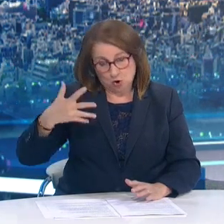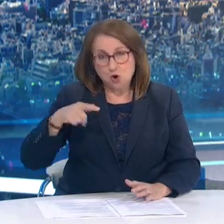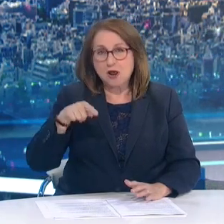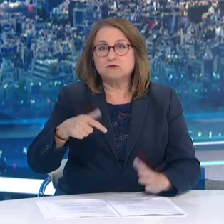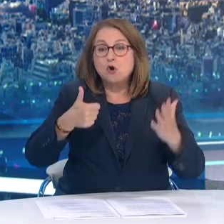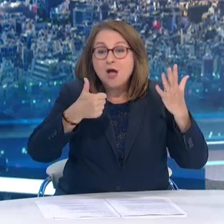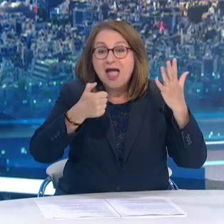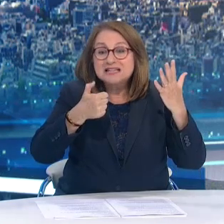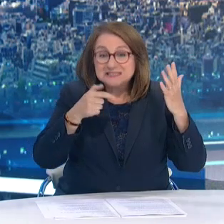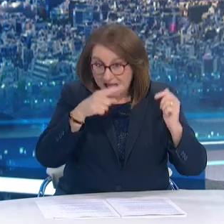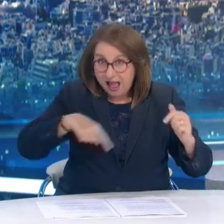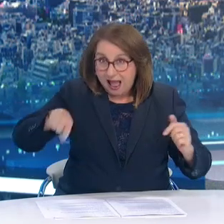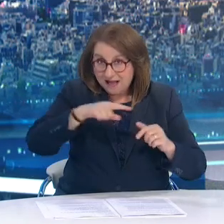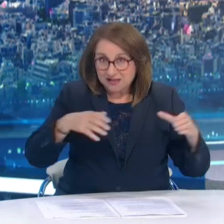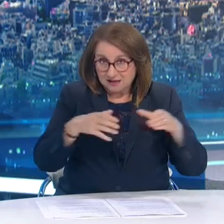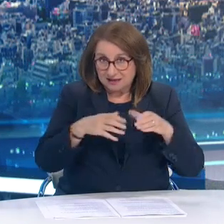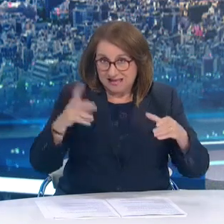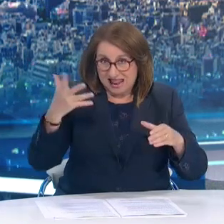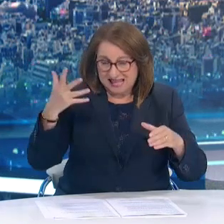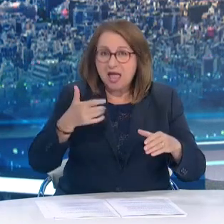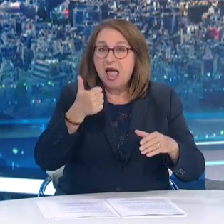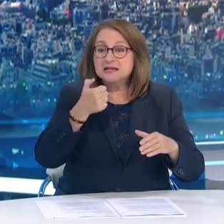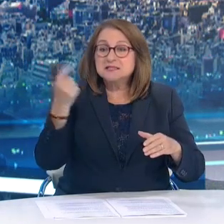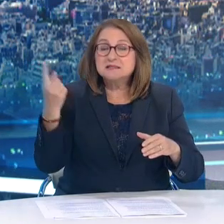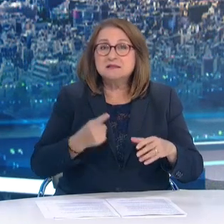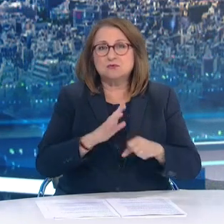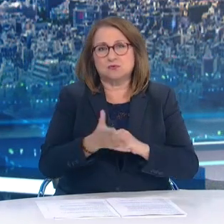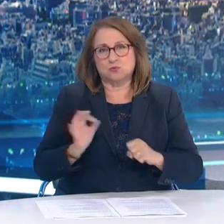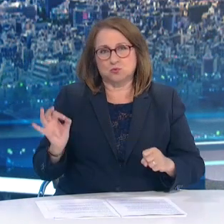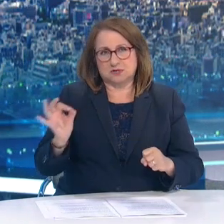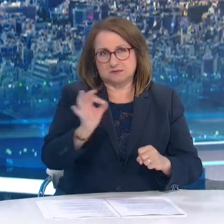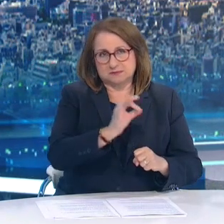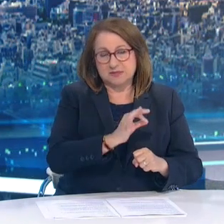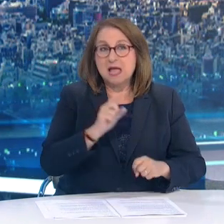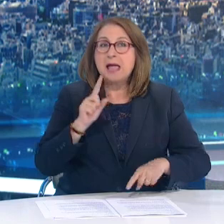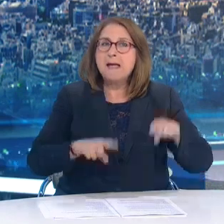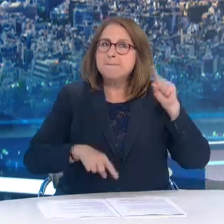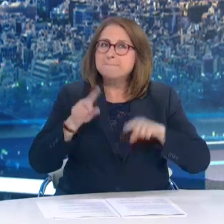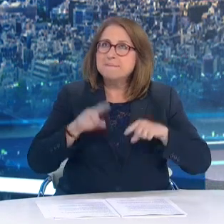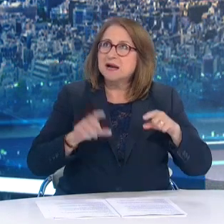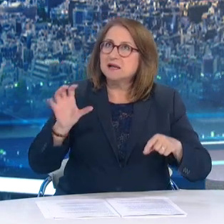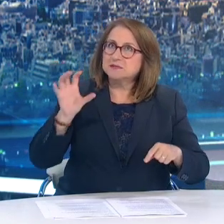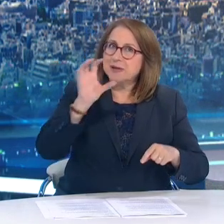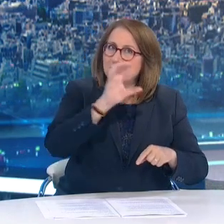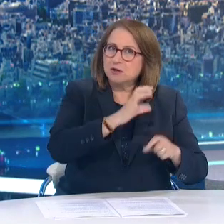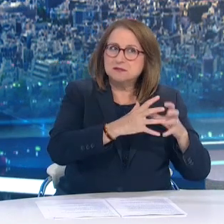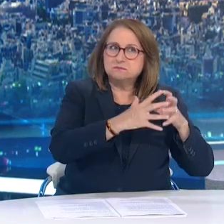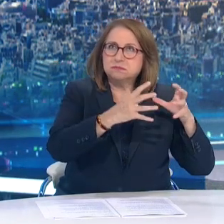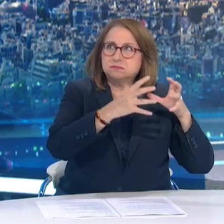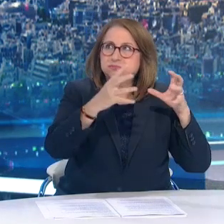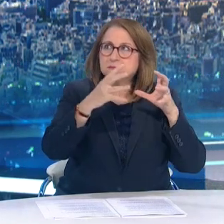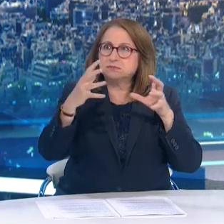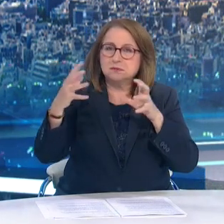Παράλληλα, σε κάποιες περιοχές βλέπουμε μια μικρή αλλά σαφή αύξηση των νέων κοσμάτων και αφορά αυτό κυρίως νησιωτικές